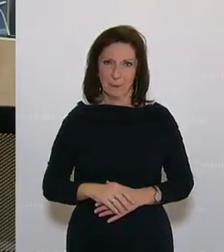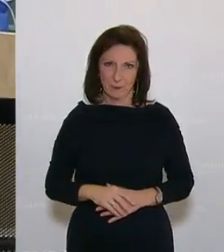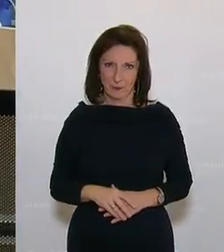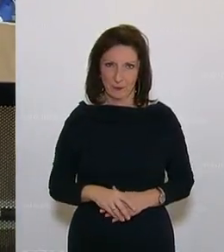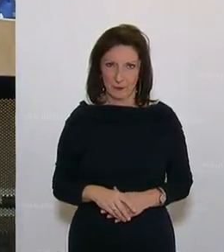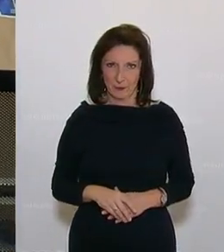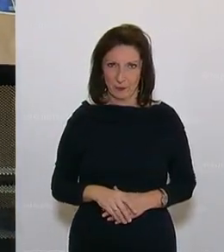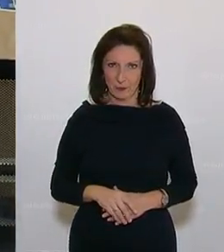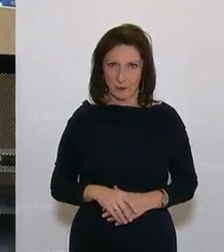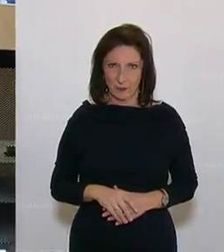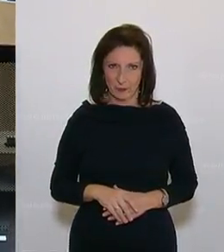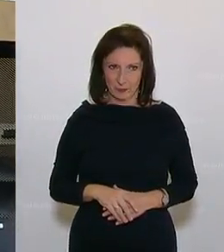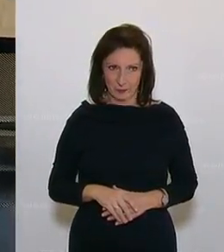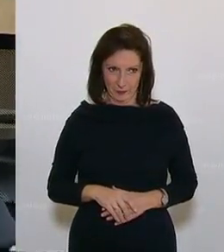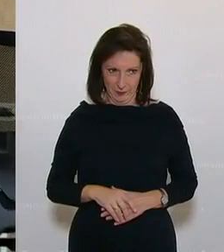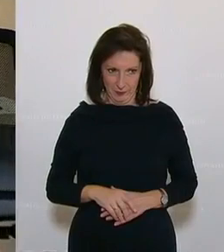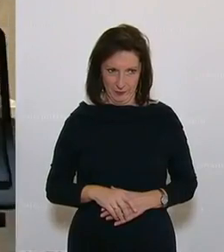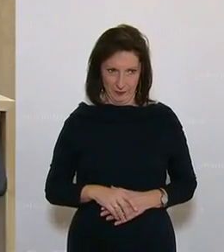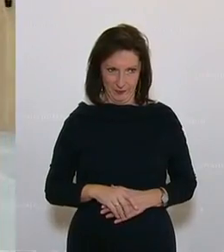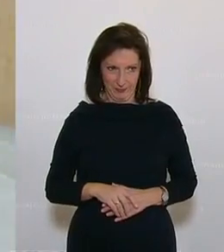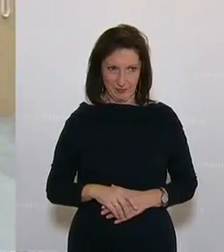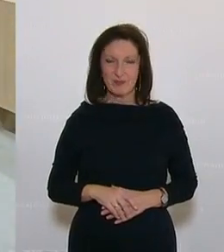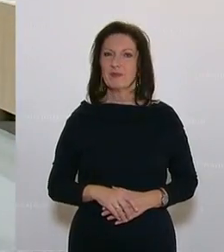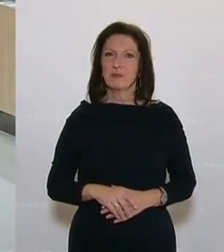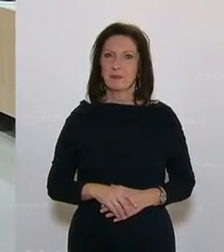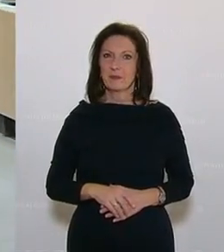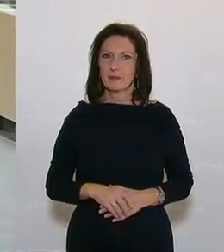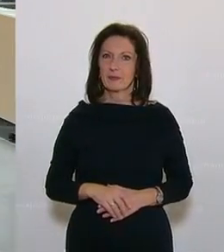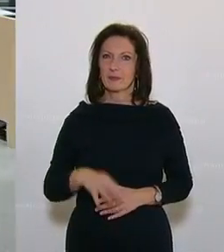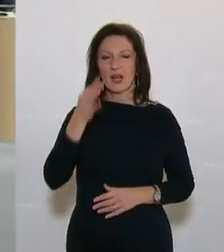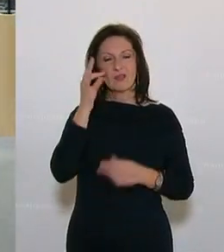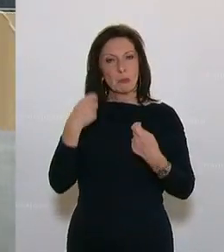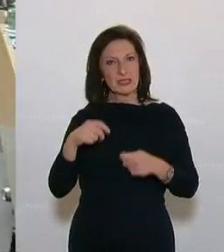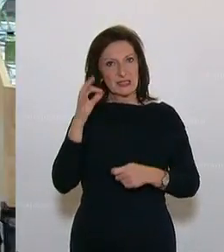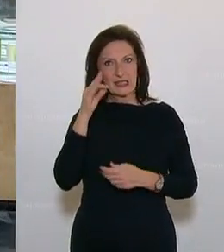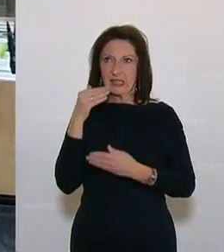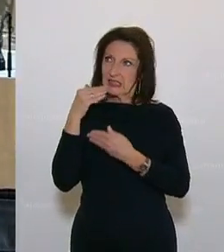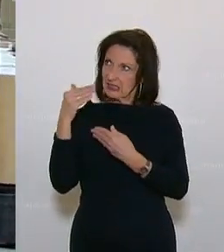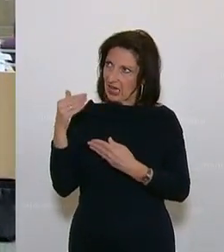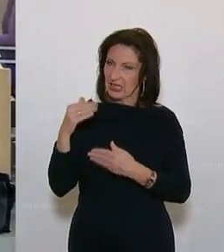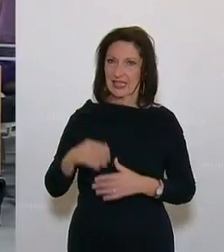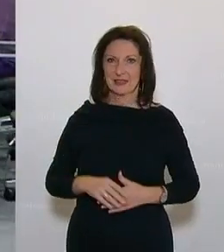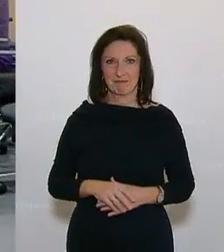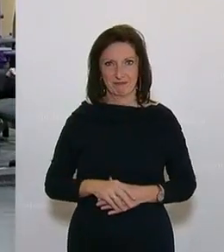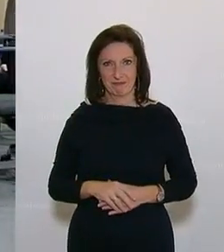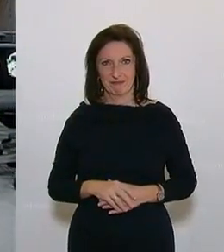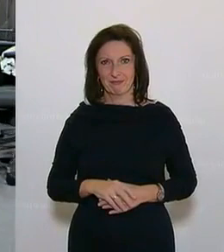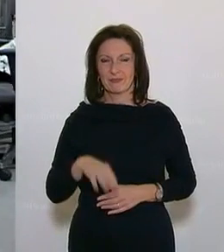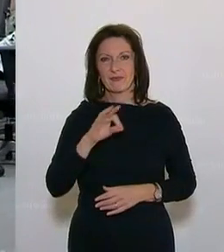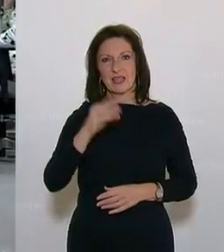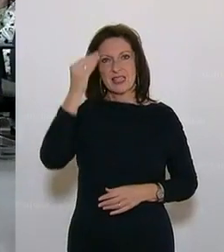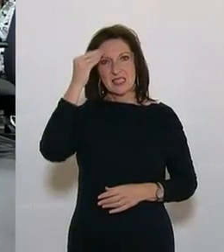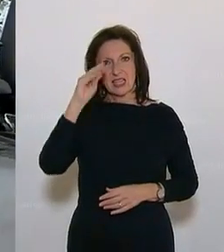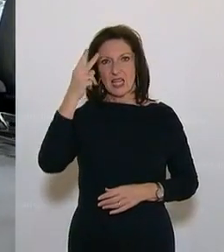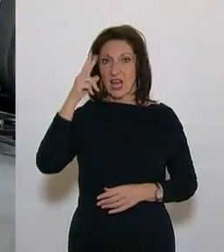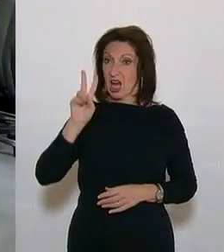Finanzbeamte in Innsbruck. Danke sehr, Frau Präsidentin, sehr geehrter Herr